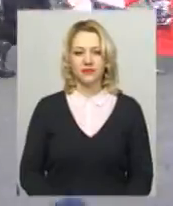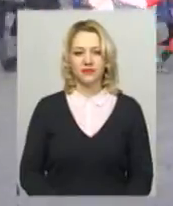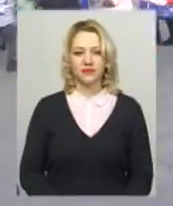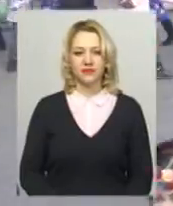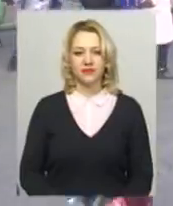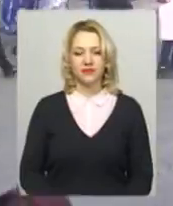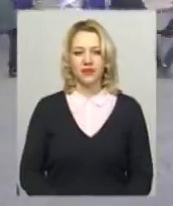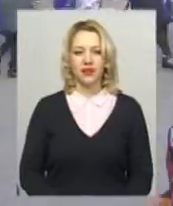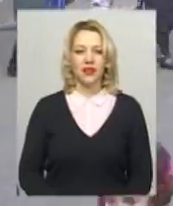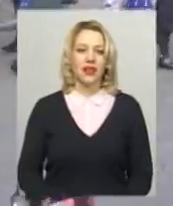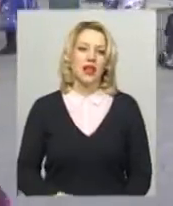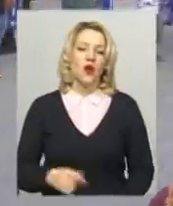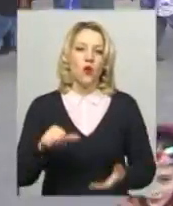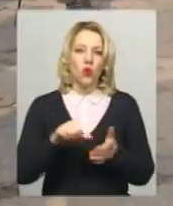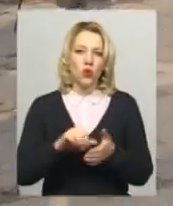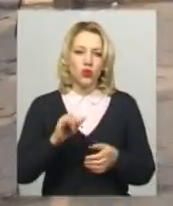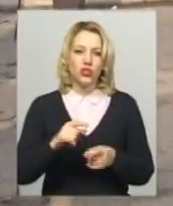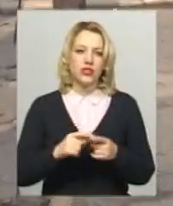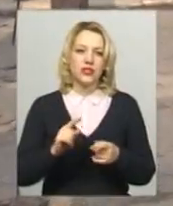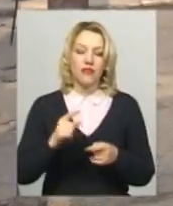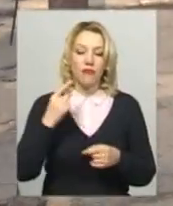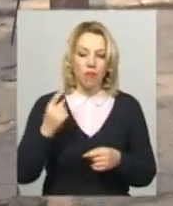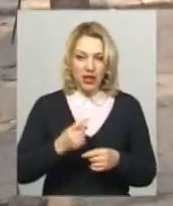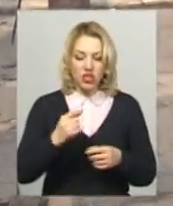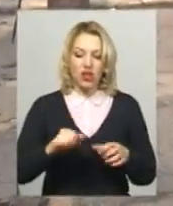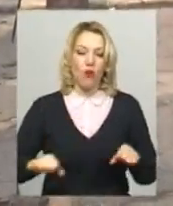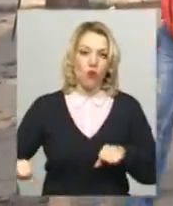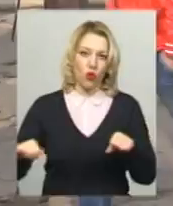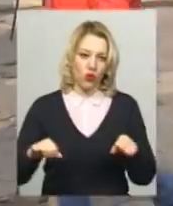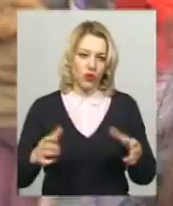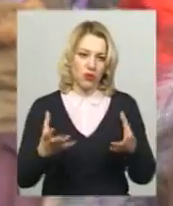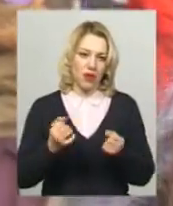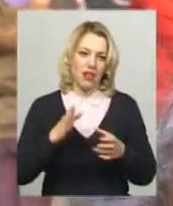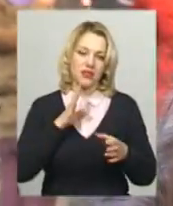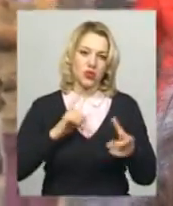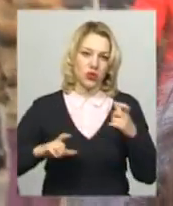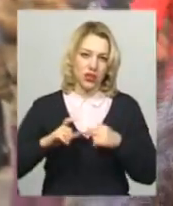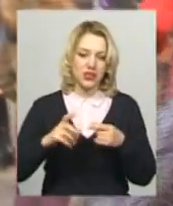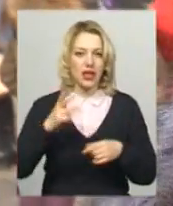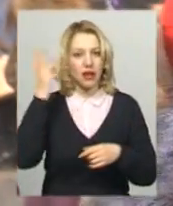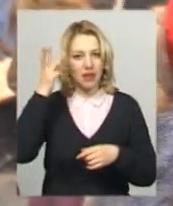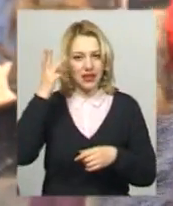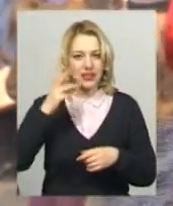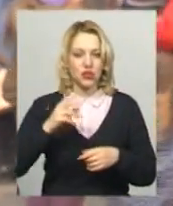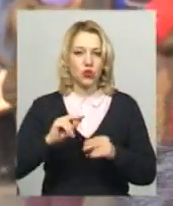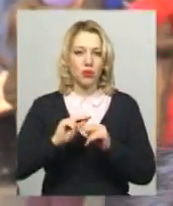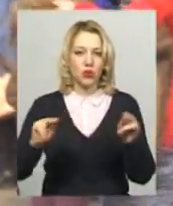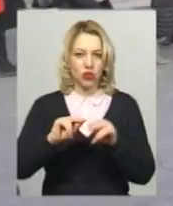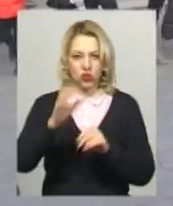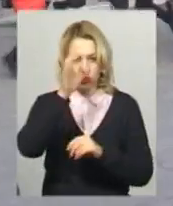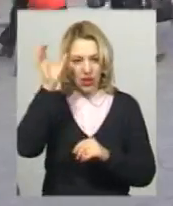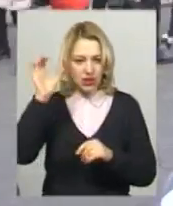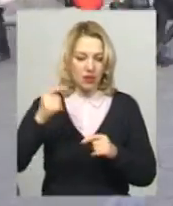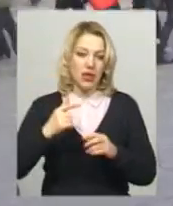Перша участь у загальноміському хороводі брала Карина Бас, дівчина студентка Хмельницької гуманітарно-педагогічної академії. Карина каже,